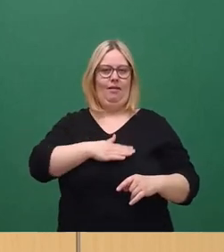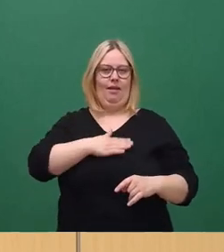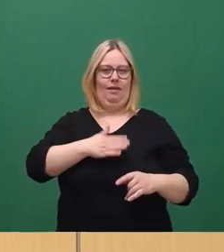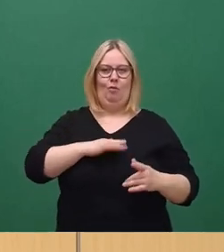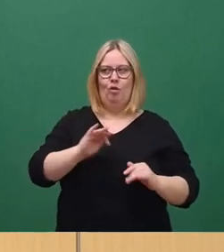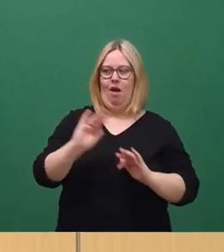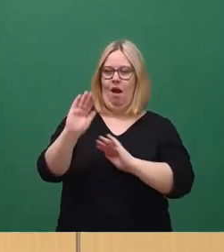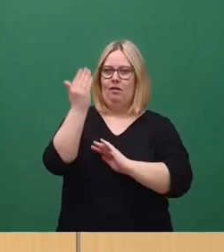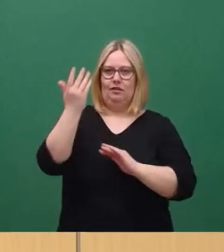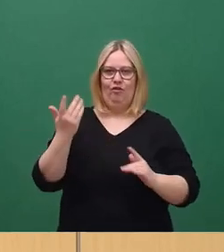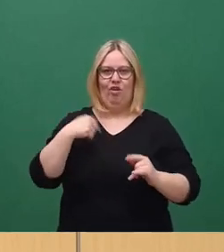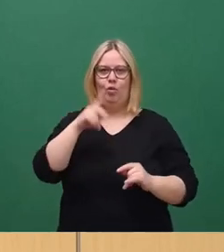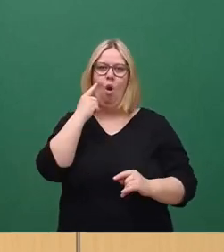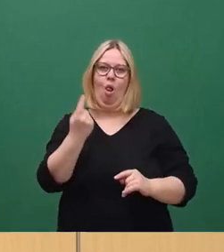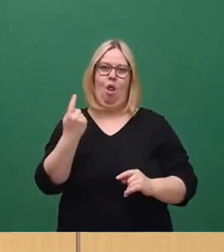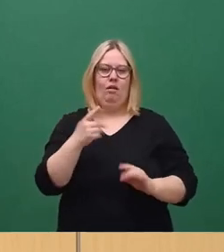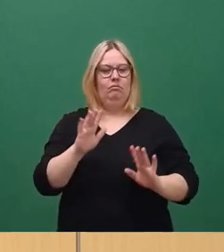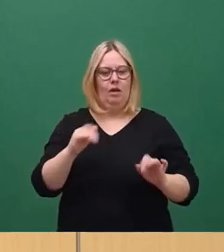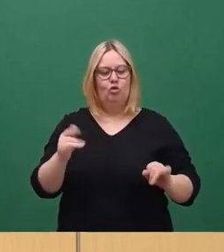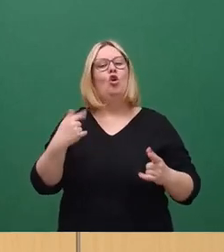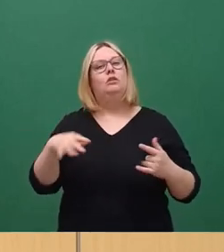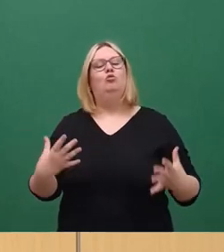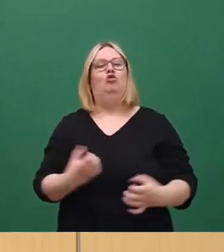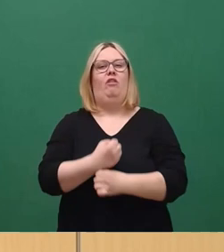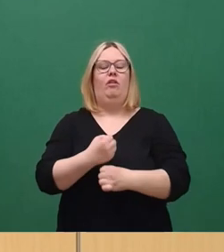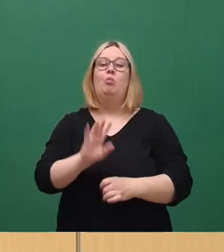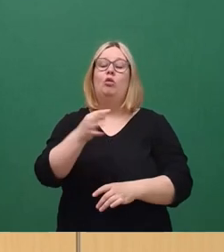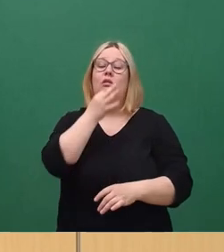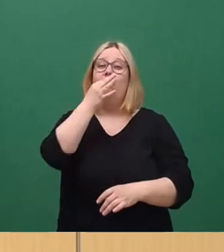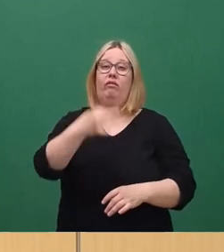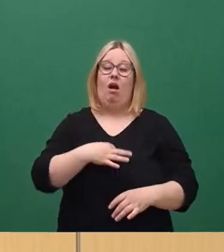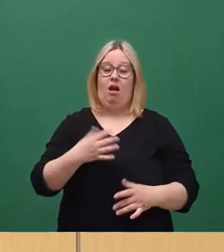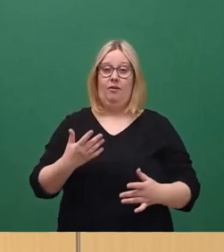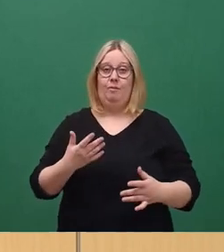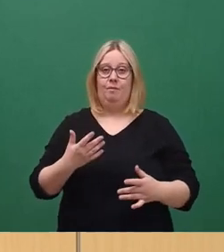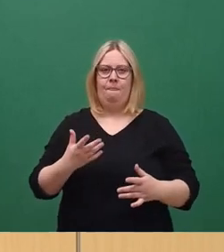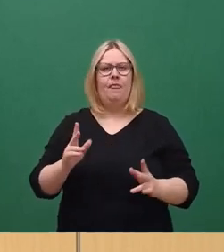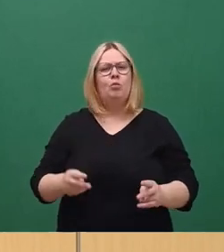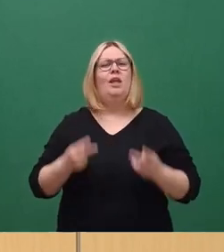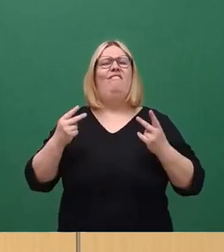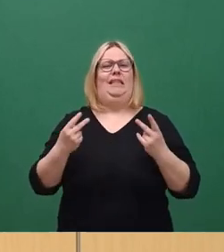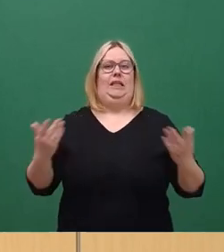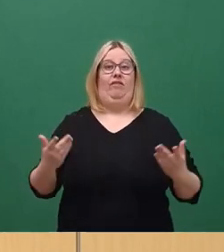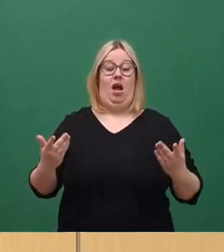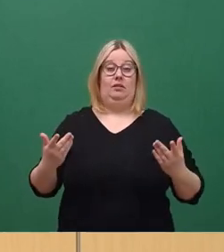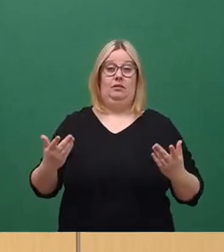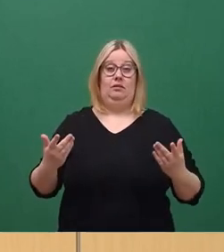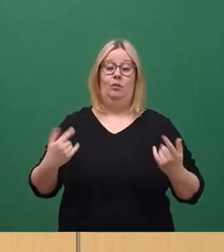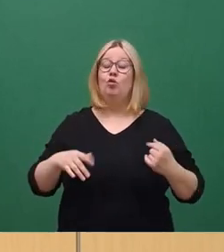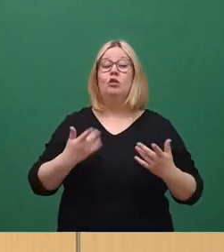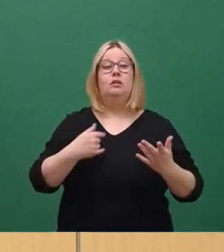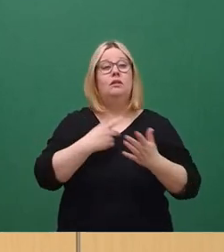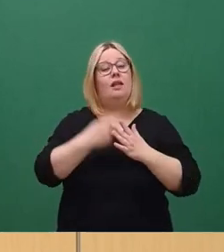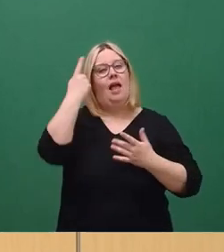verlorener dasteht, ist es unschön. Wir kriegen das trotzdem hin. Die Frage, die ich mir stelle, was ist das Wichtige? Das ist, denke ich, nicht die Unterstützungstellung des